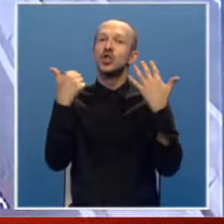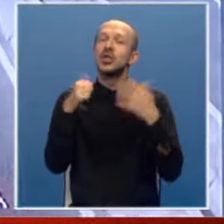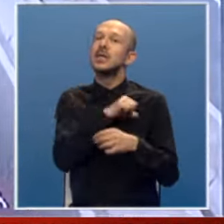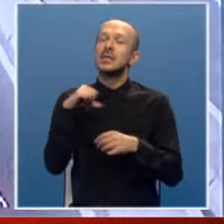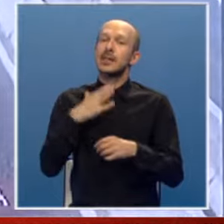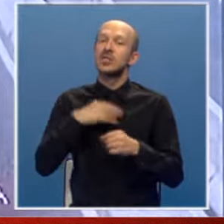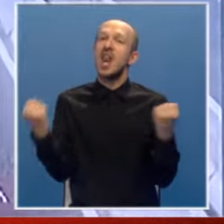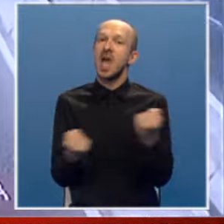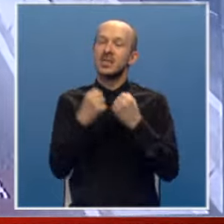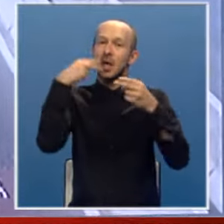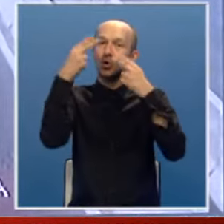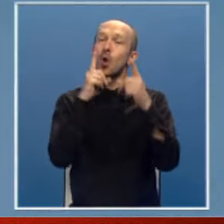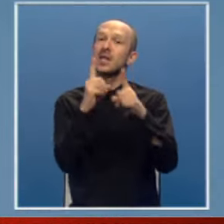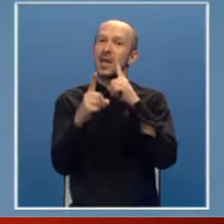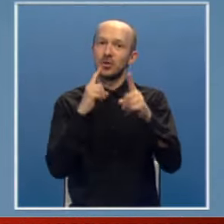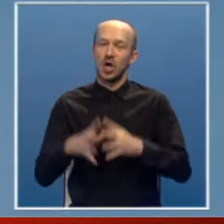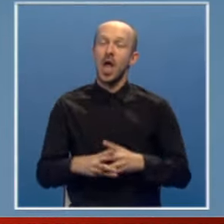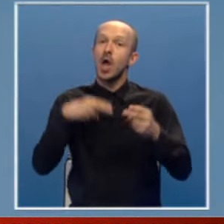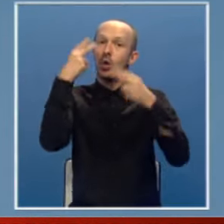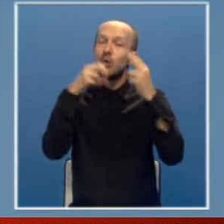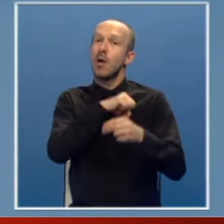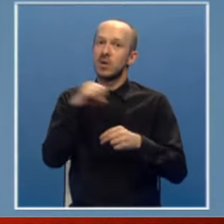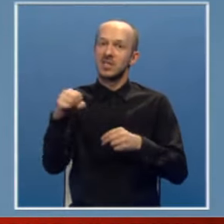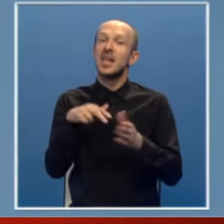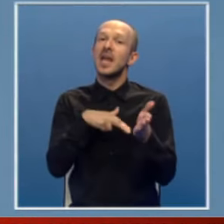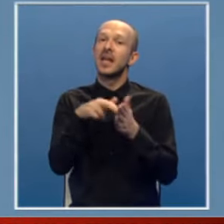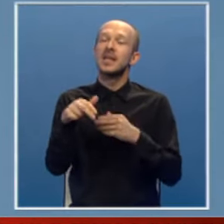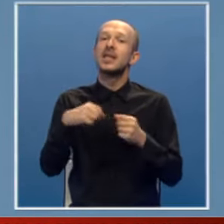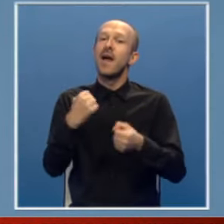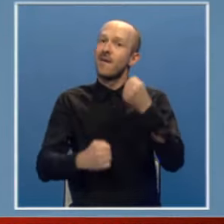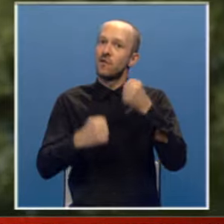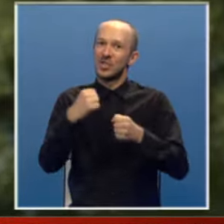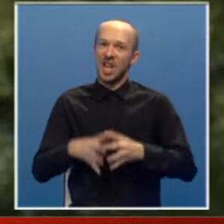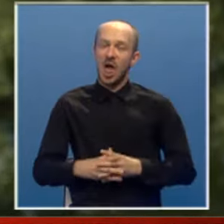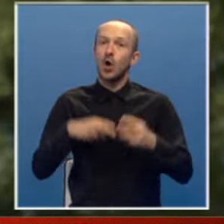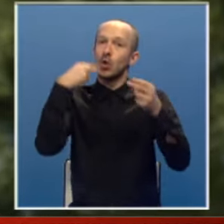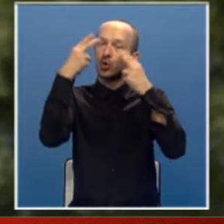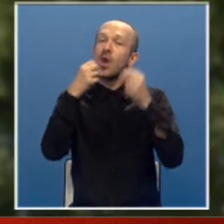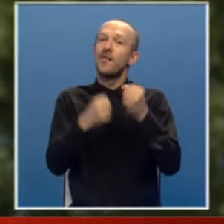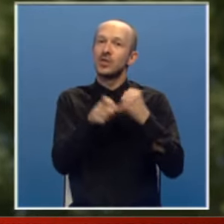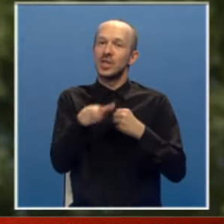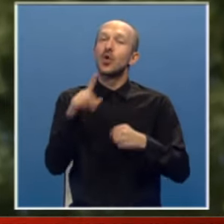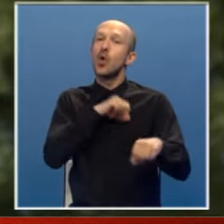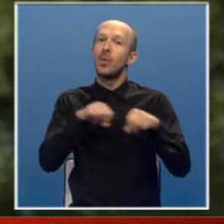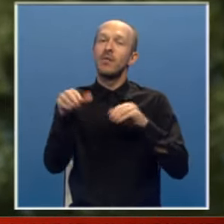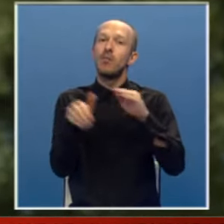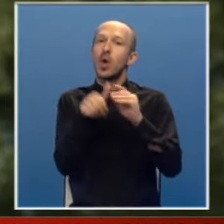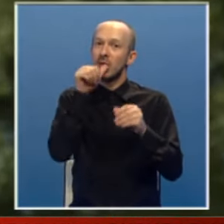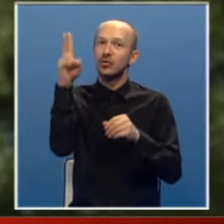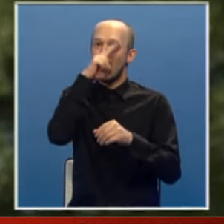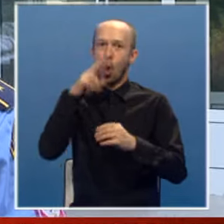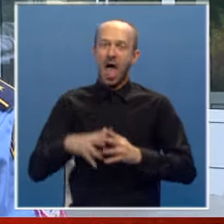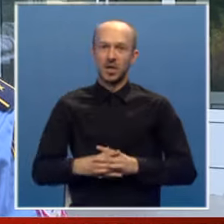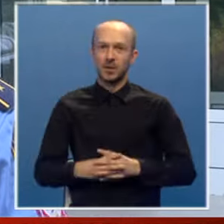samostalnih akcija kontrole saobraćaja. Kontrola brzine, kretanja motornih vozila, kontrola vozača koji upravljaju pod dejstvom